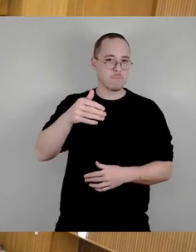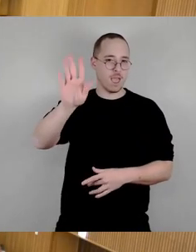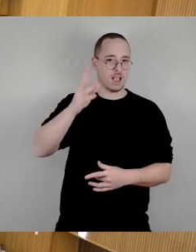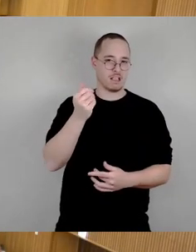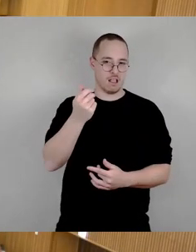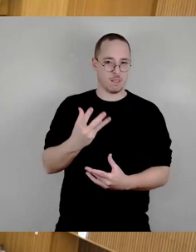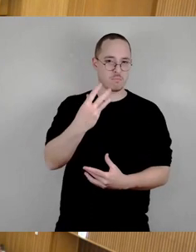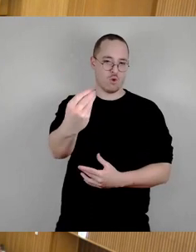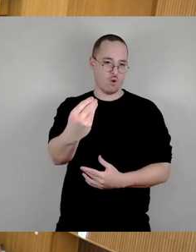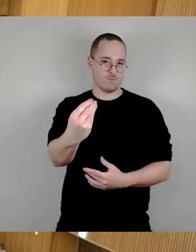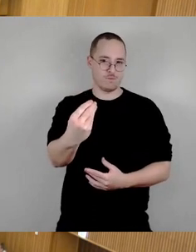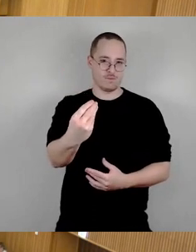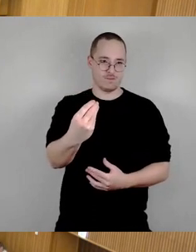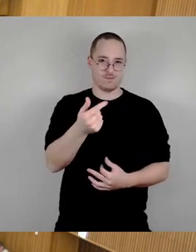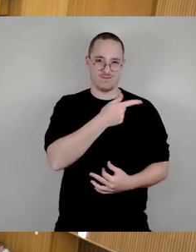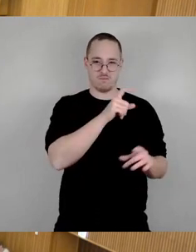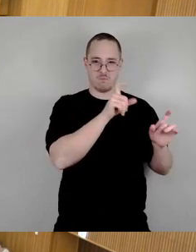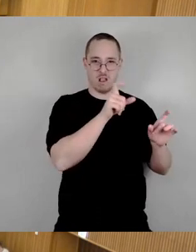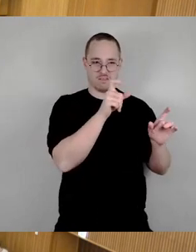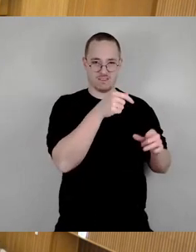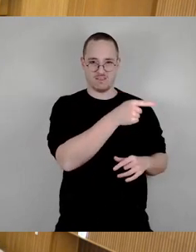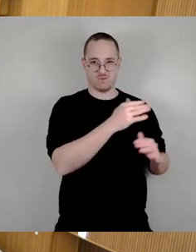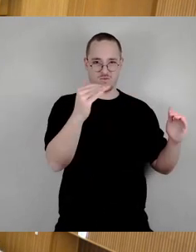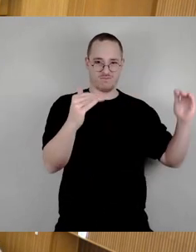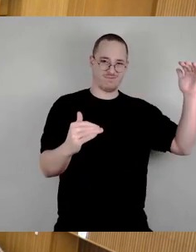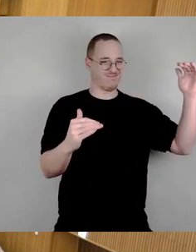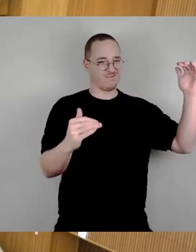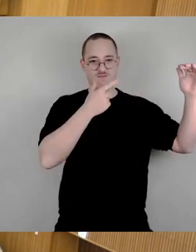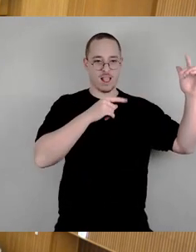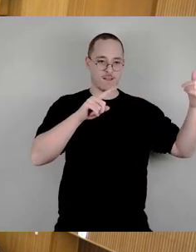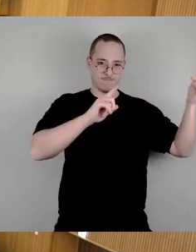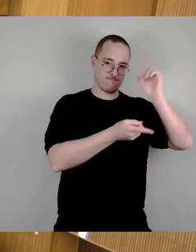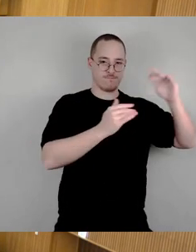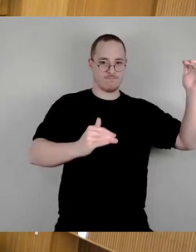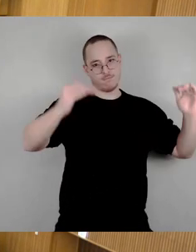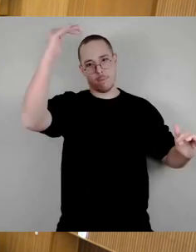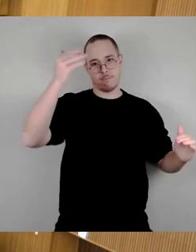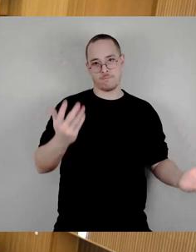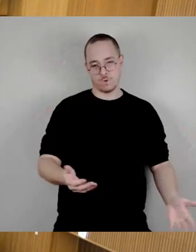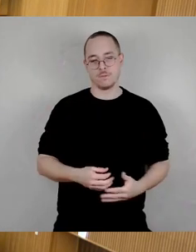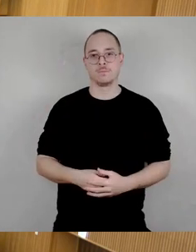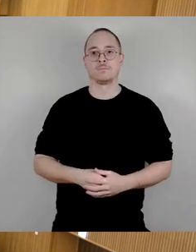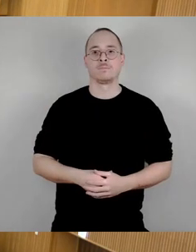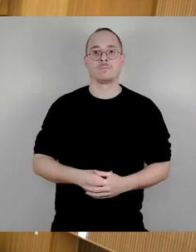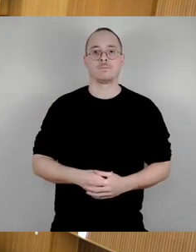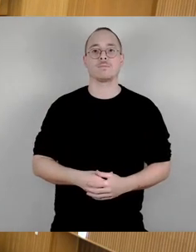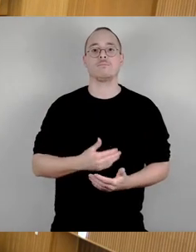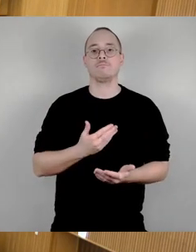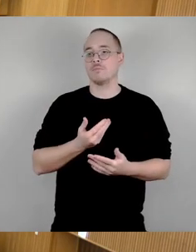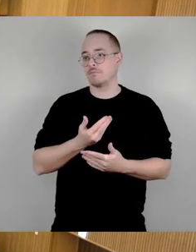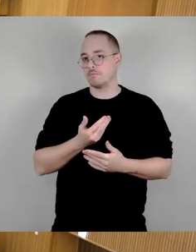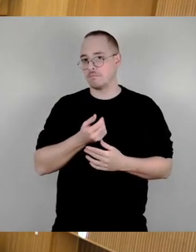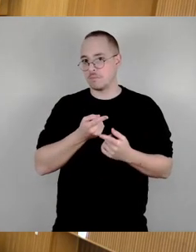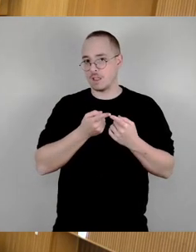So, weitere Wortmeldungen liegen mir nicht vor. Dann könnten wir zur Abstimmung kommen. Gestatten Sie mir nur den